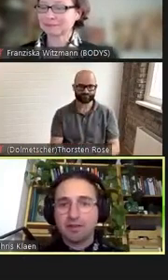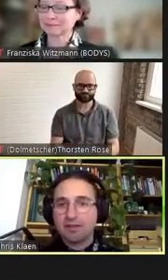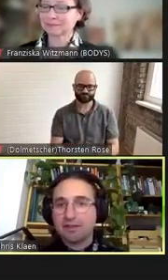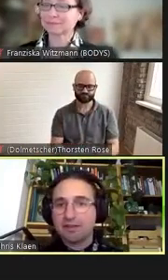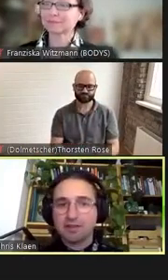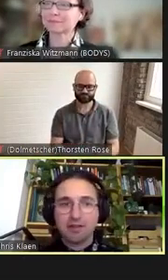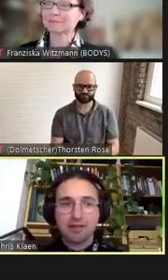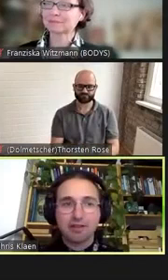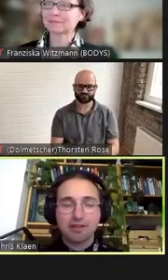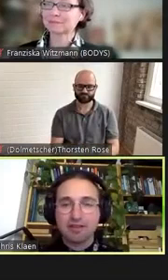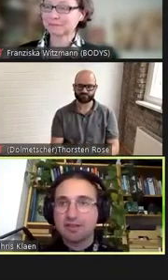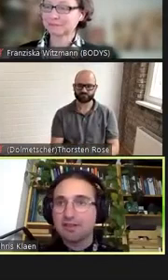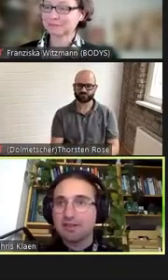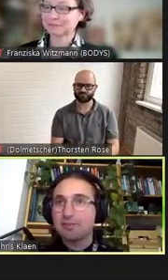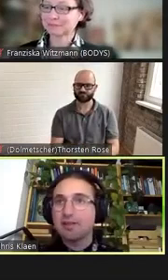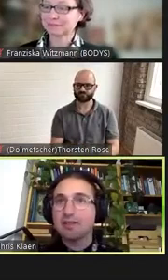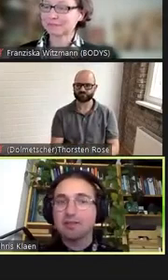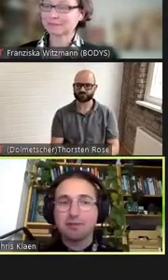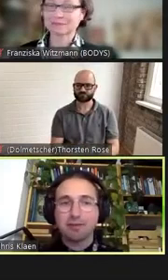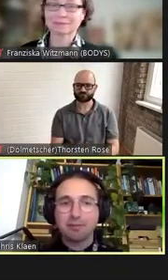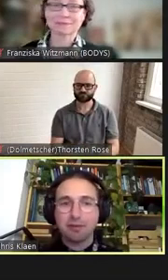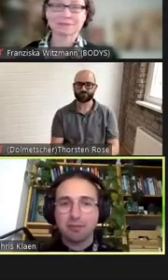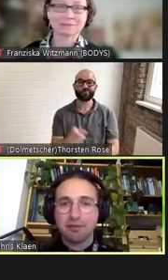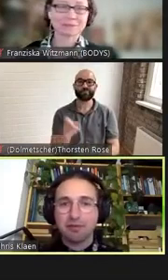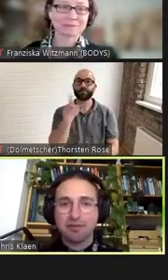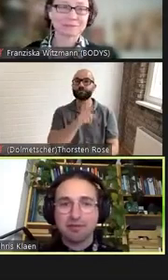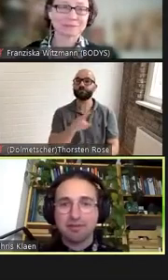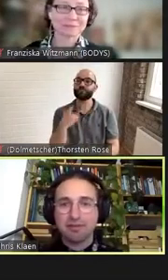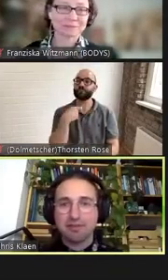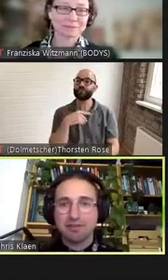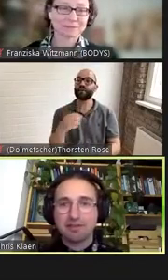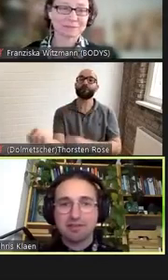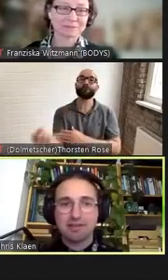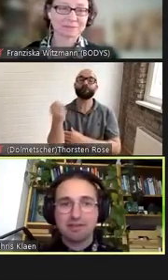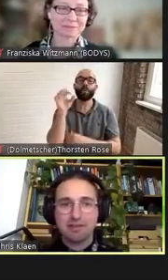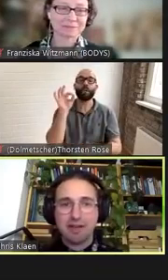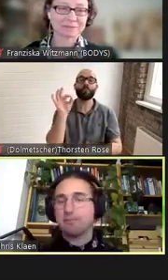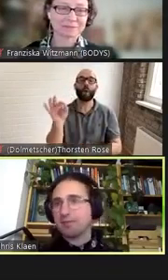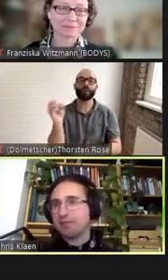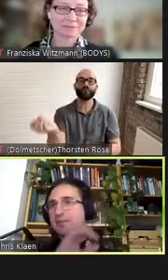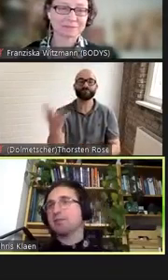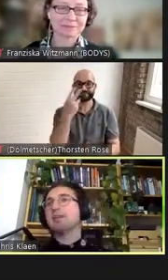Ist es richtig sichtbar hier für meine Powerpoint Ja sehr schön